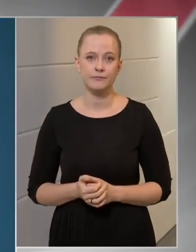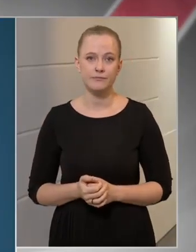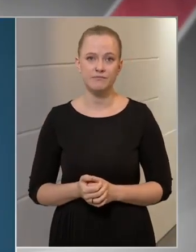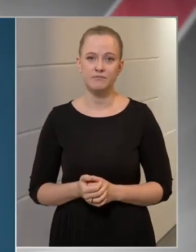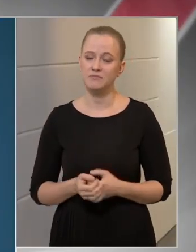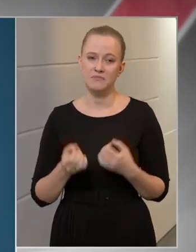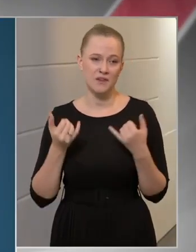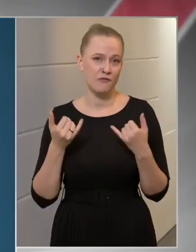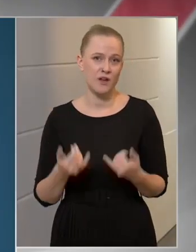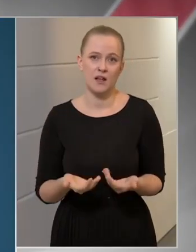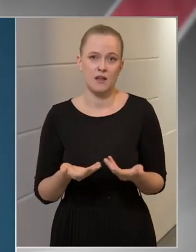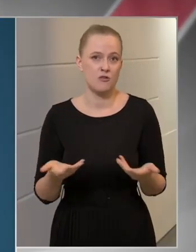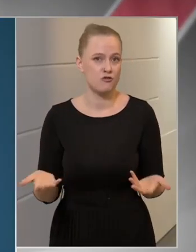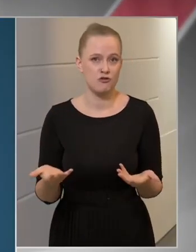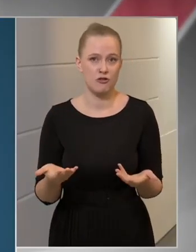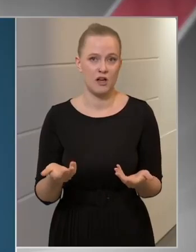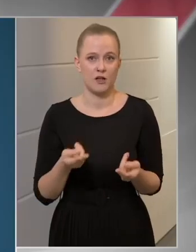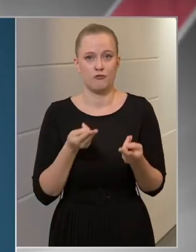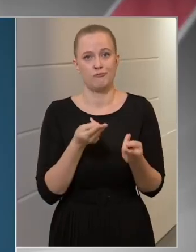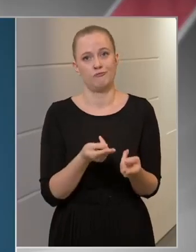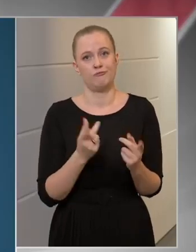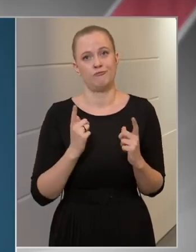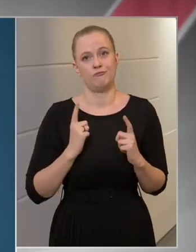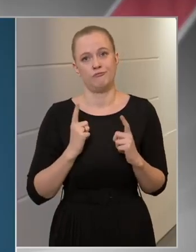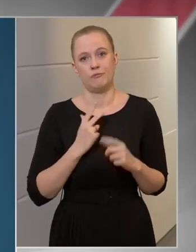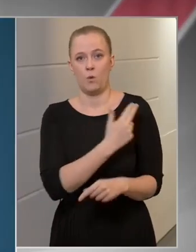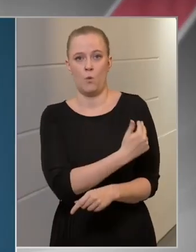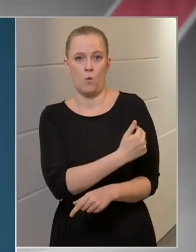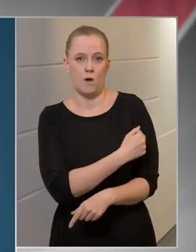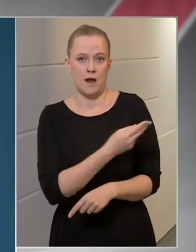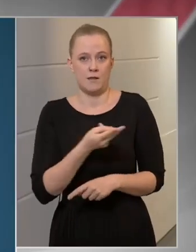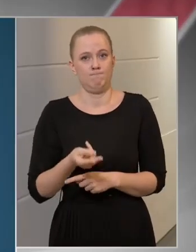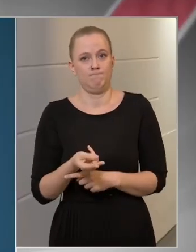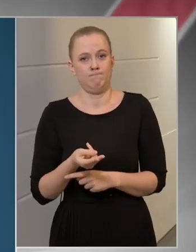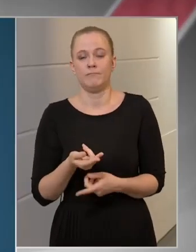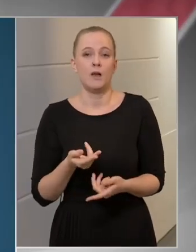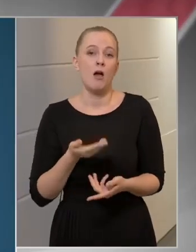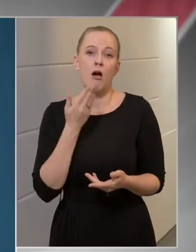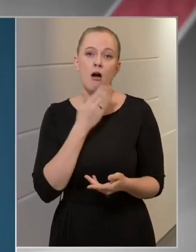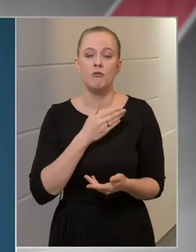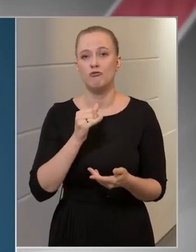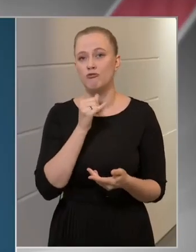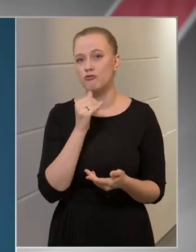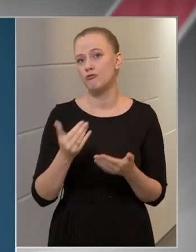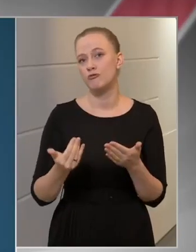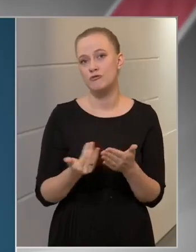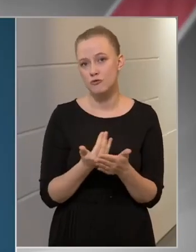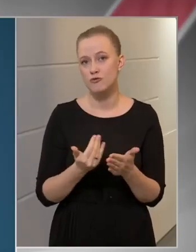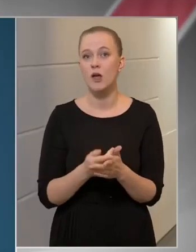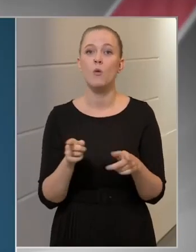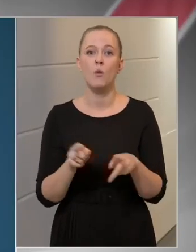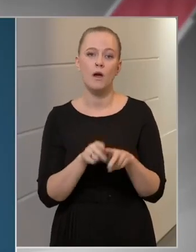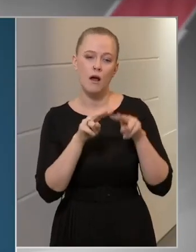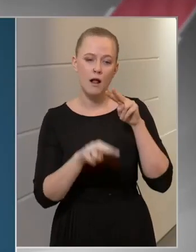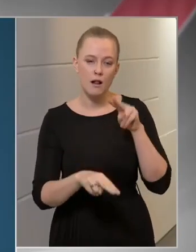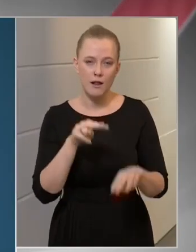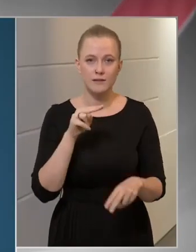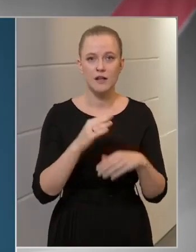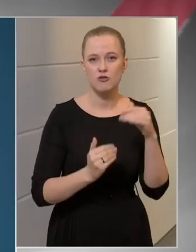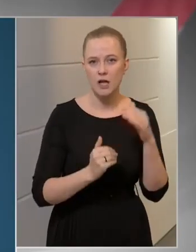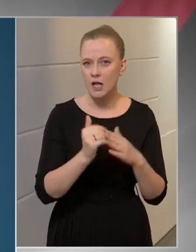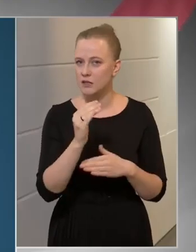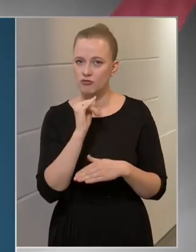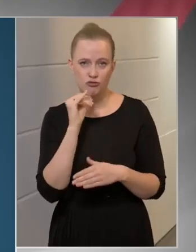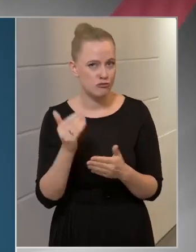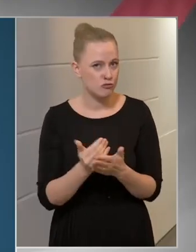Feleslegesen fekszik a kórházba, hogyha nincs szüksége már olyan ellátásra, olyan kezelésre,